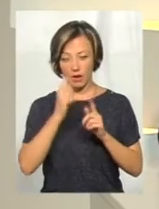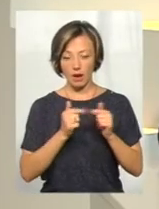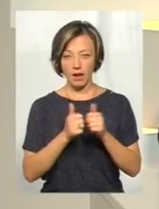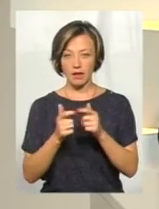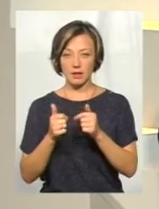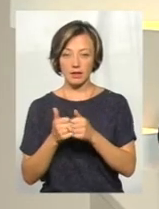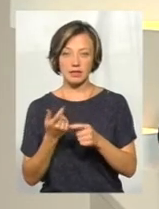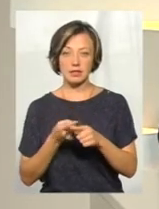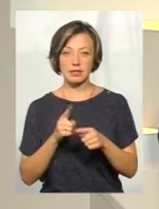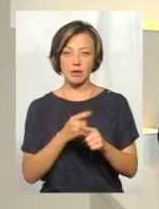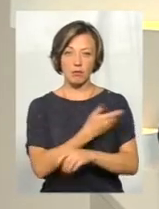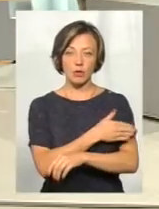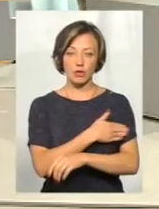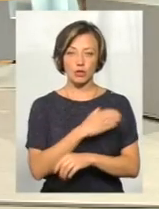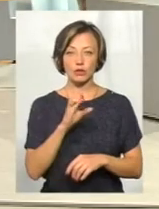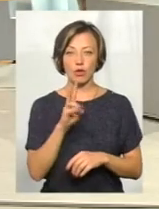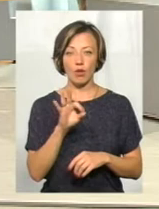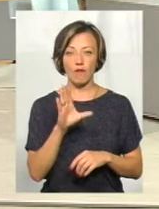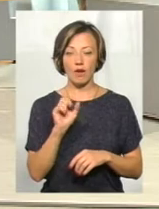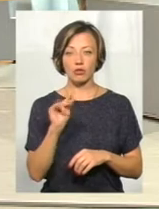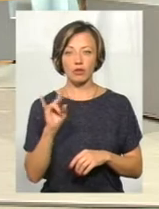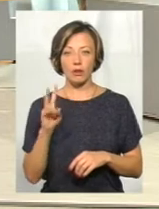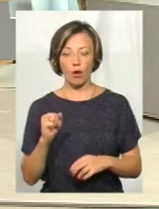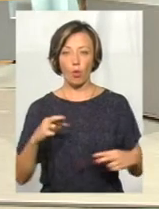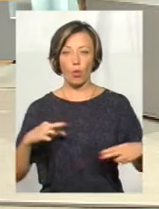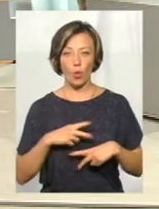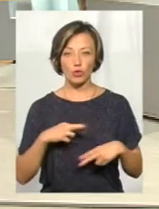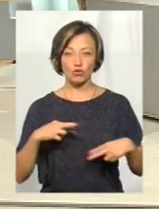що це є країни Польщі, Словаччина, Угорщина,